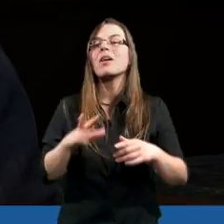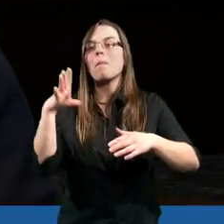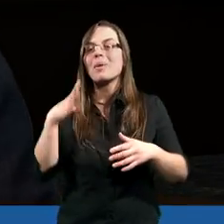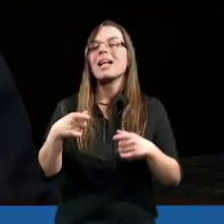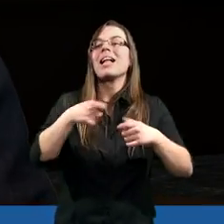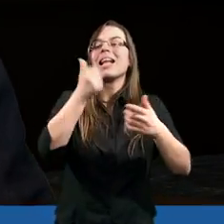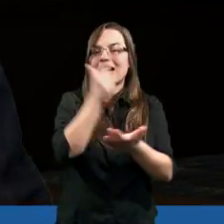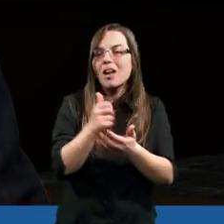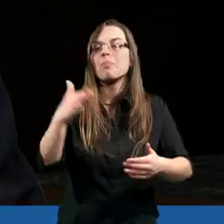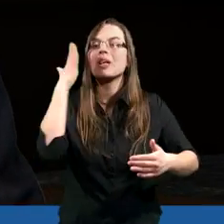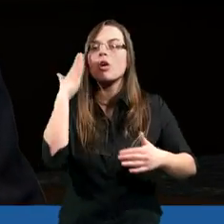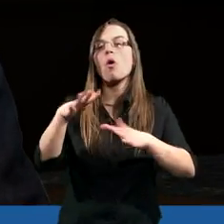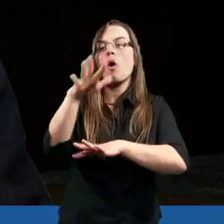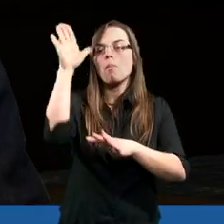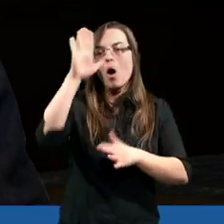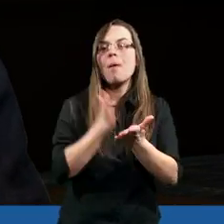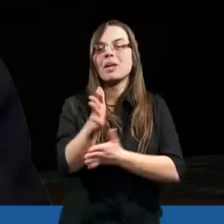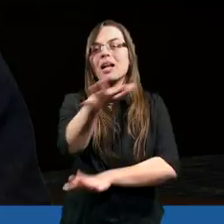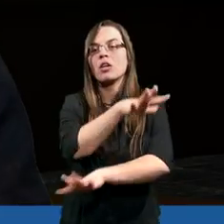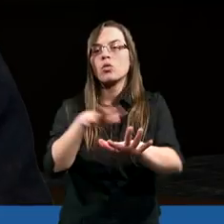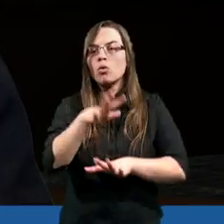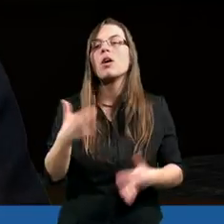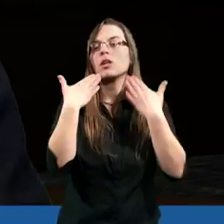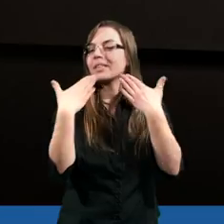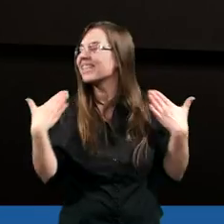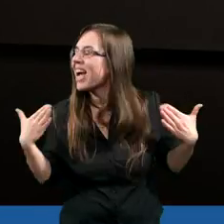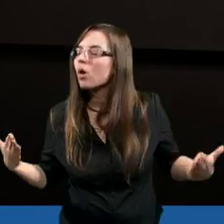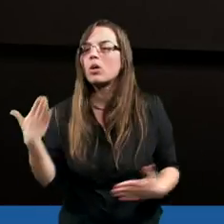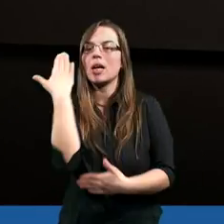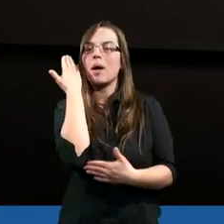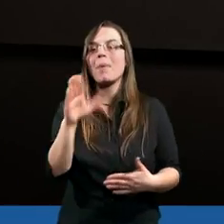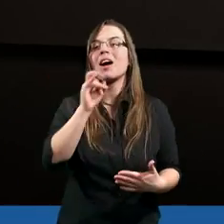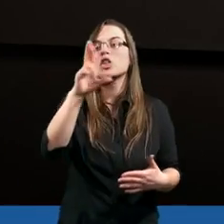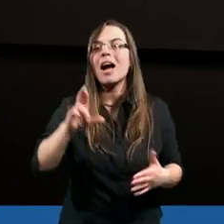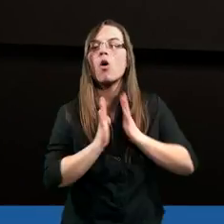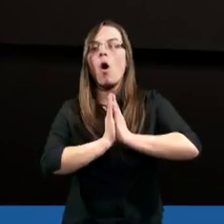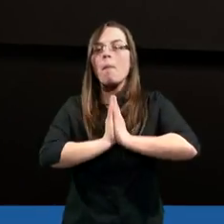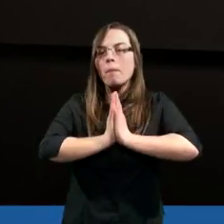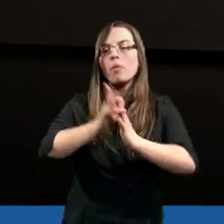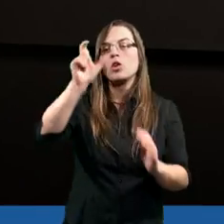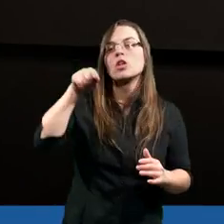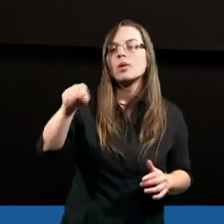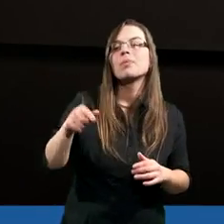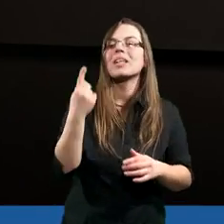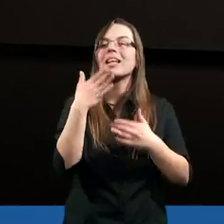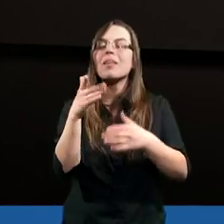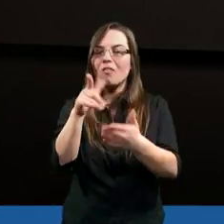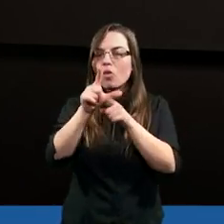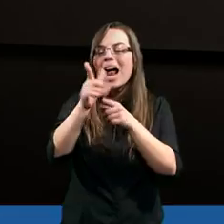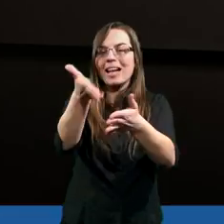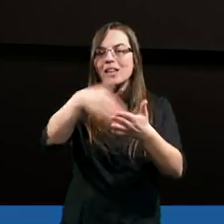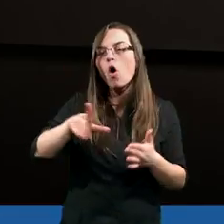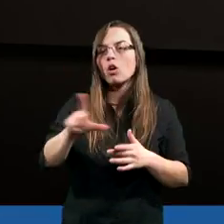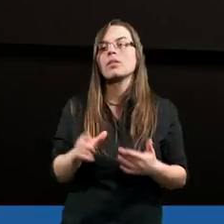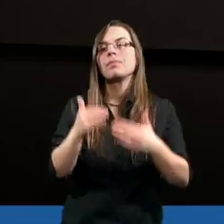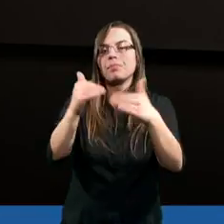by stanowić mieszkanie Boga przez Ducha. Dziękuję bardzo. Grzegorzu, poproszę Ciebie pierwszy list do Koryntian 12